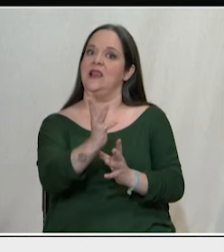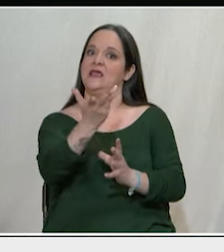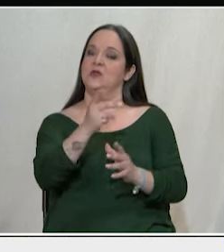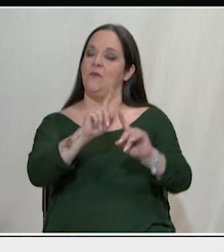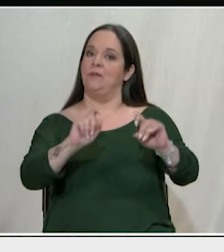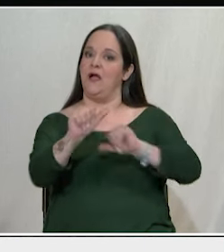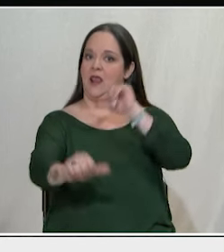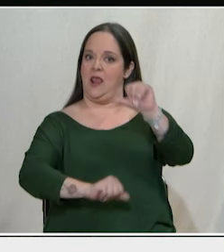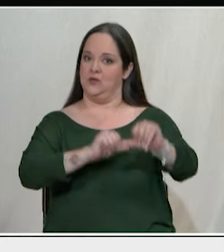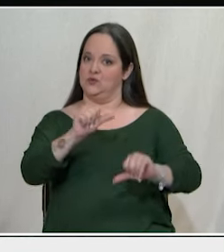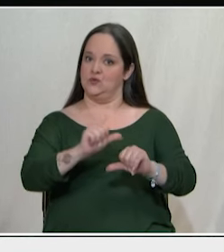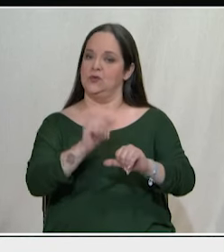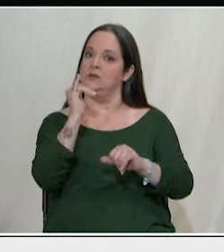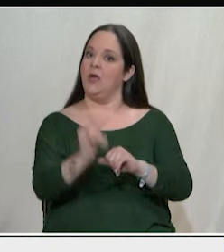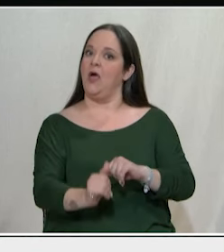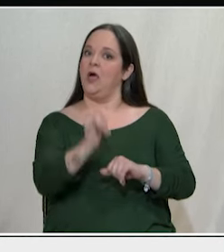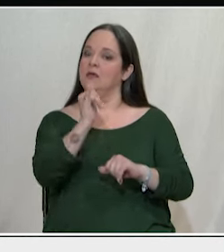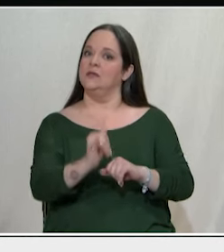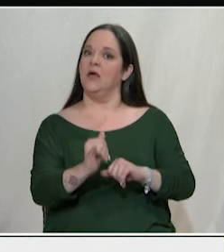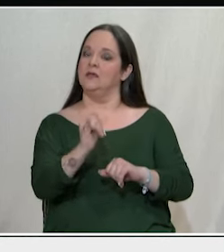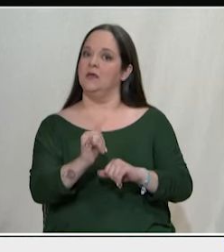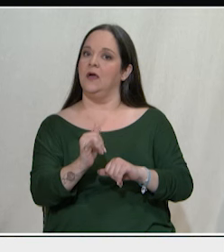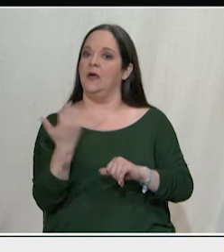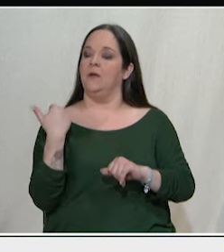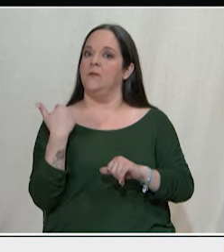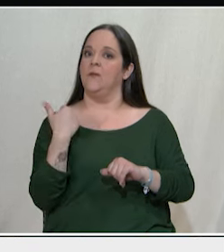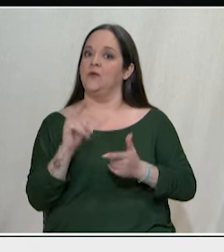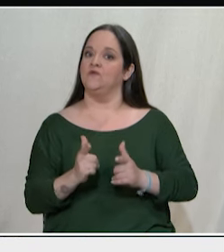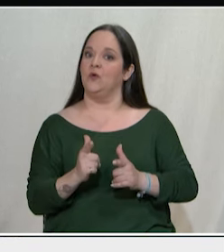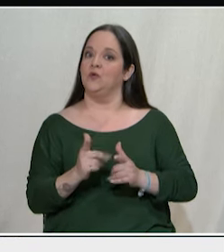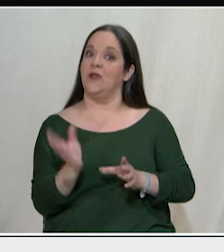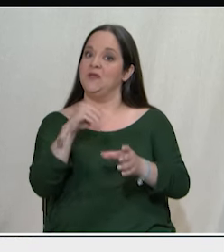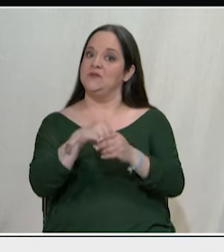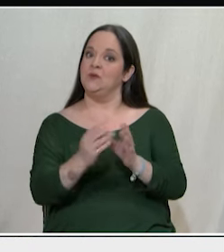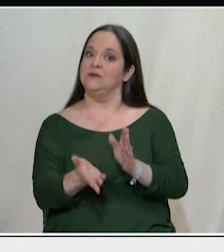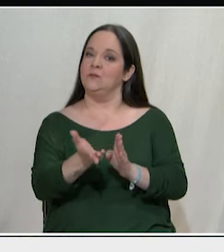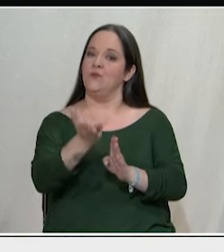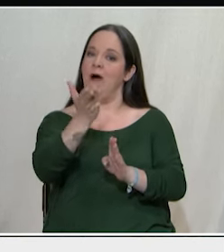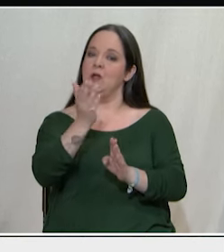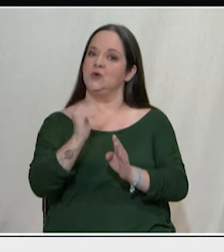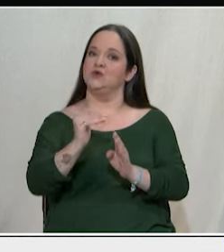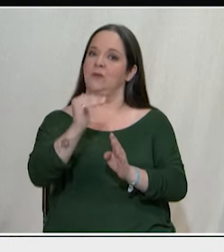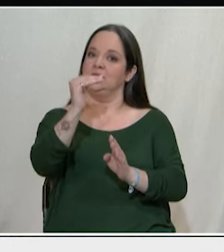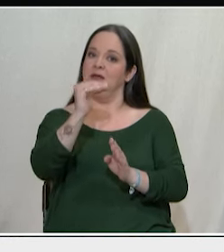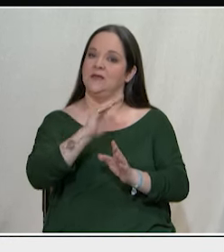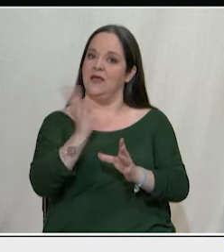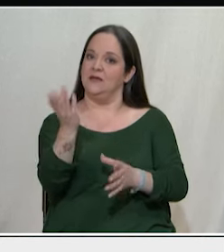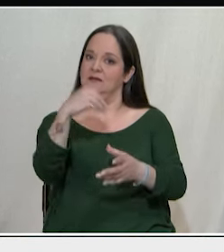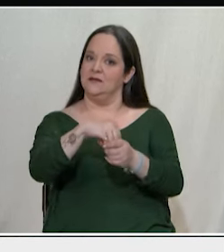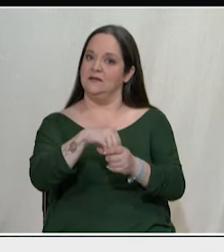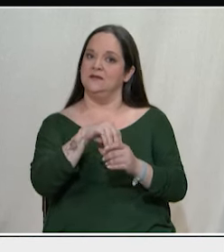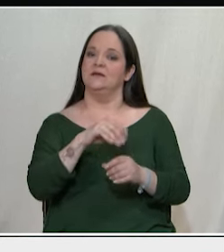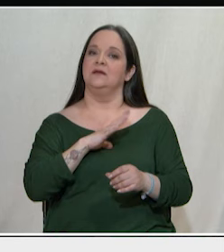ότι σιγά σιγά ευρύτερα στρώματα καταρχάς της νεολαίας αλλά και του ελληνικού λαού διαμορφώνουν μία άλλη